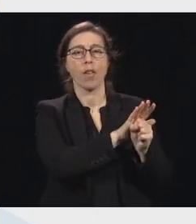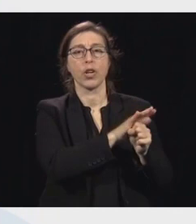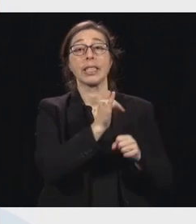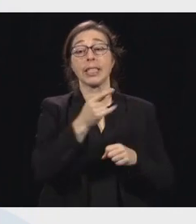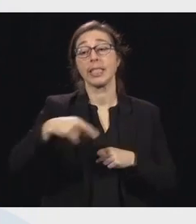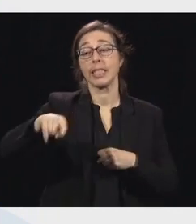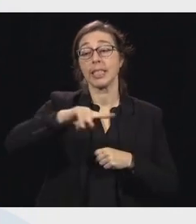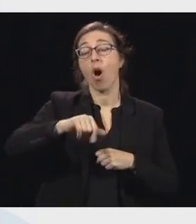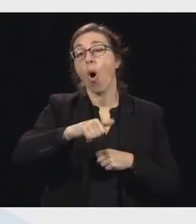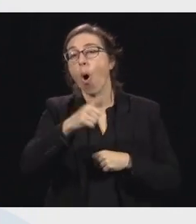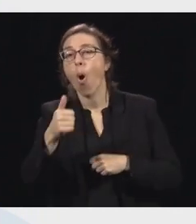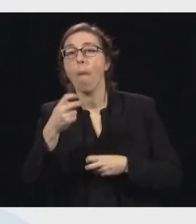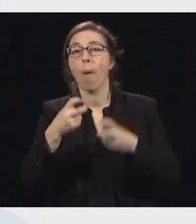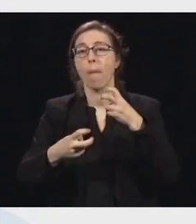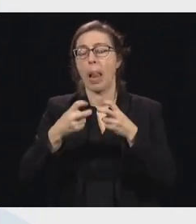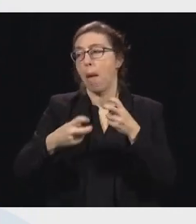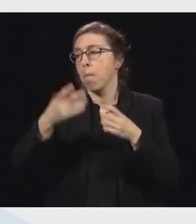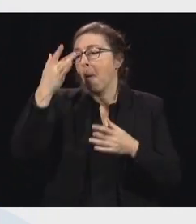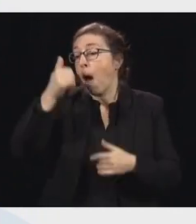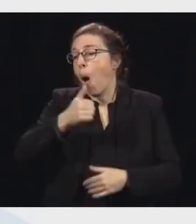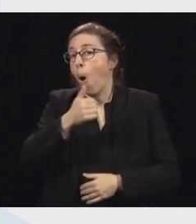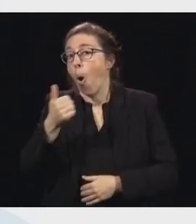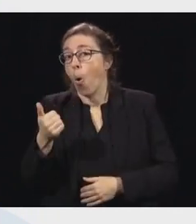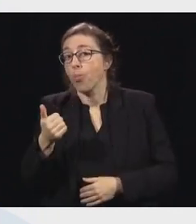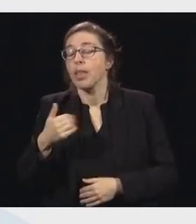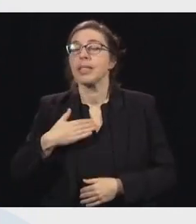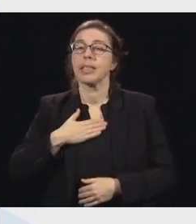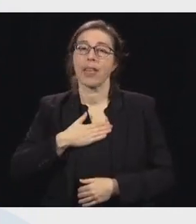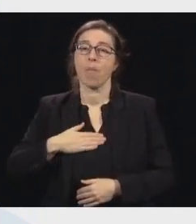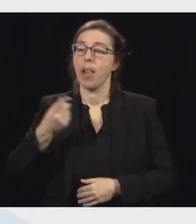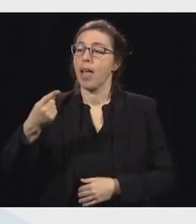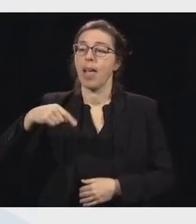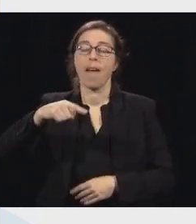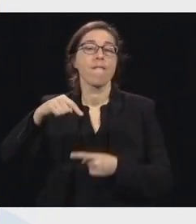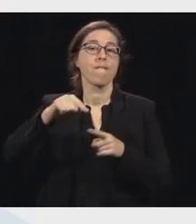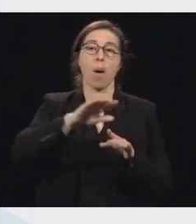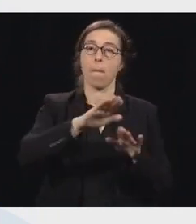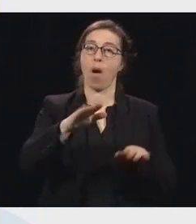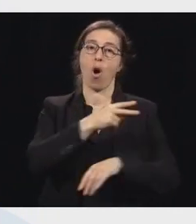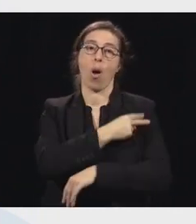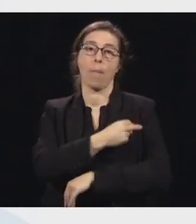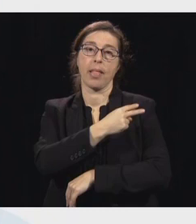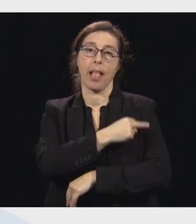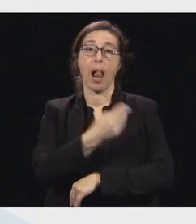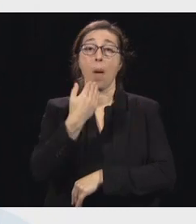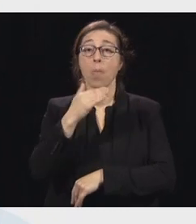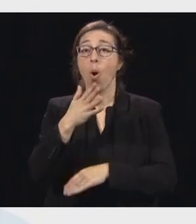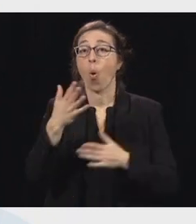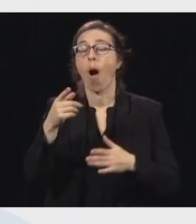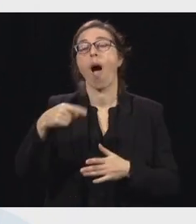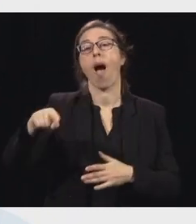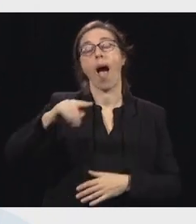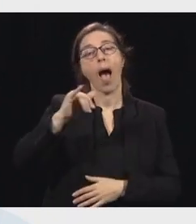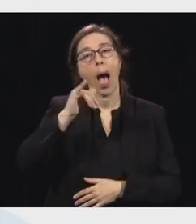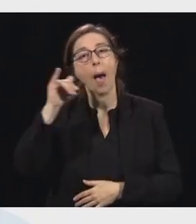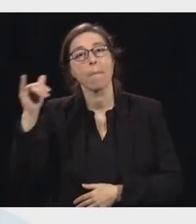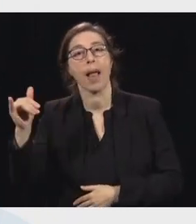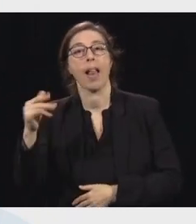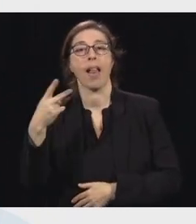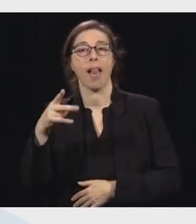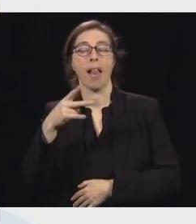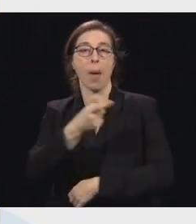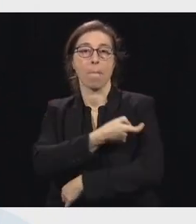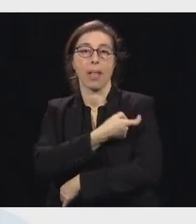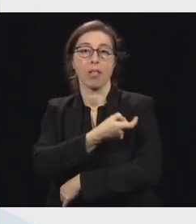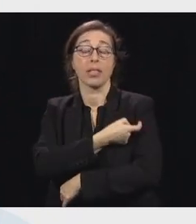'allez pas dans les hôpitaux. Appelez votre médecin de famille. On a... Puis ceux qui n'ont pas un médecin de famille, appelez une clinique